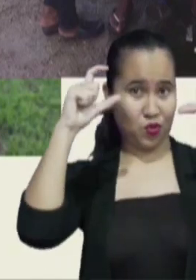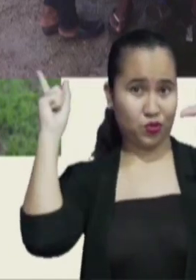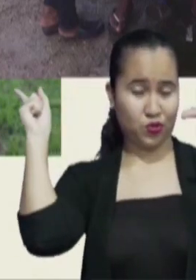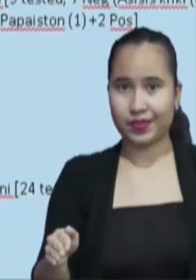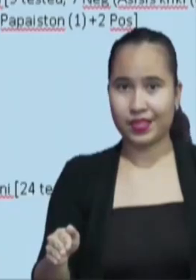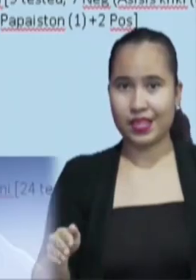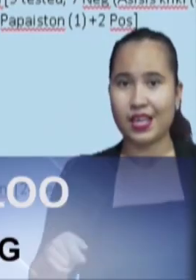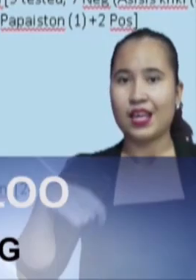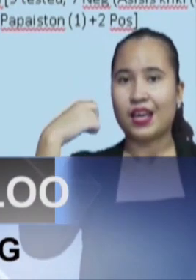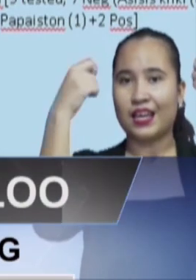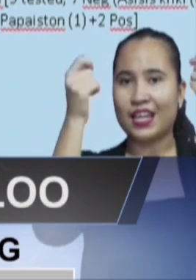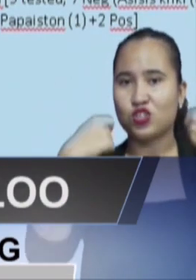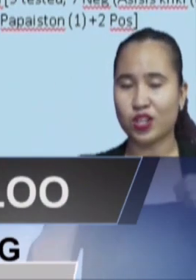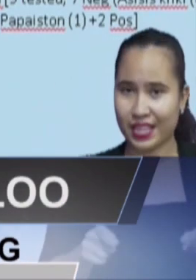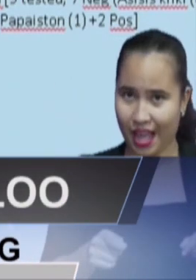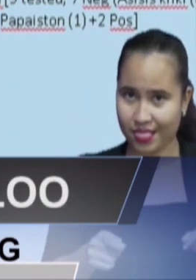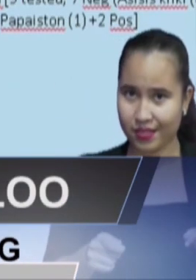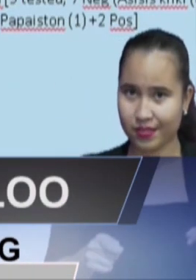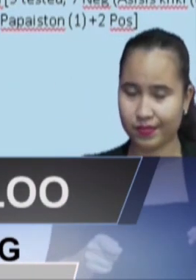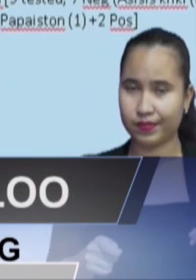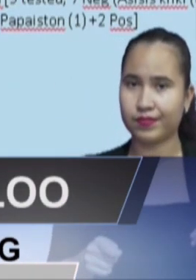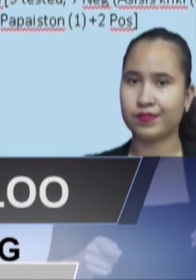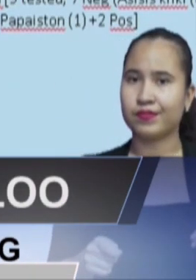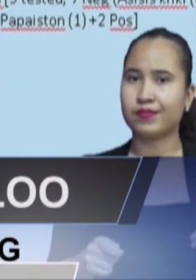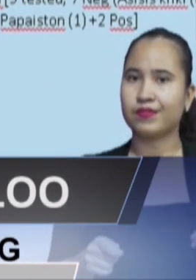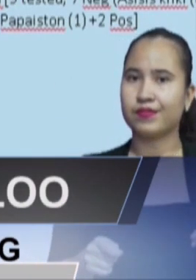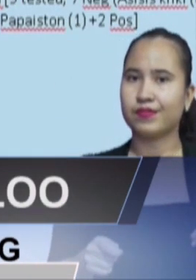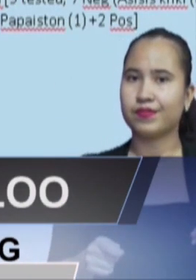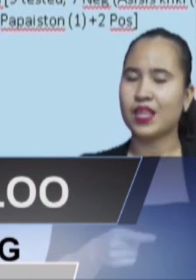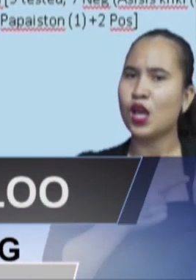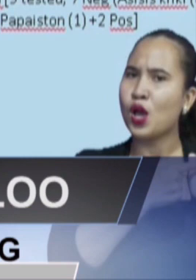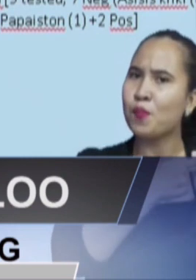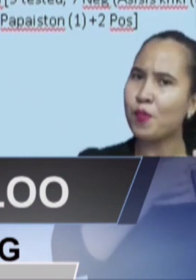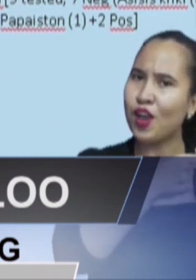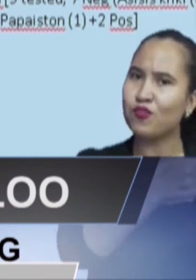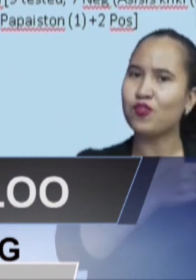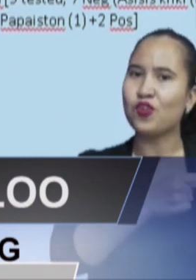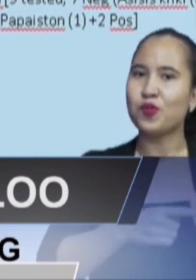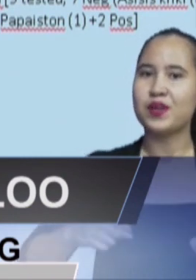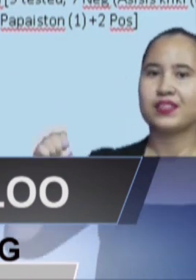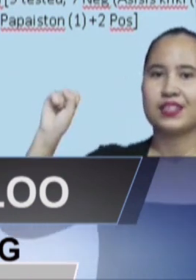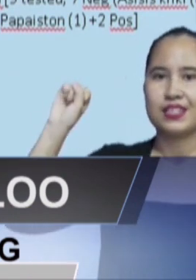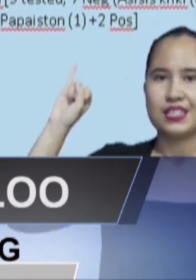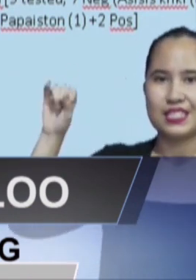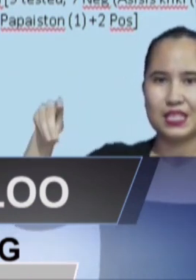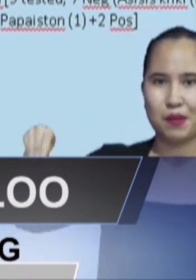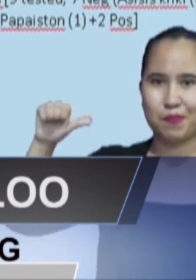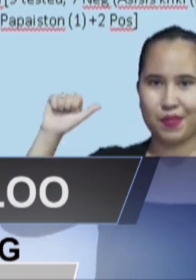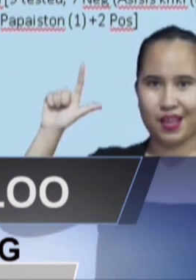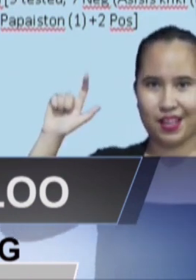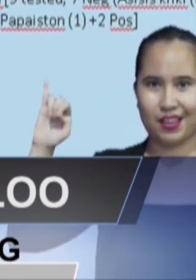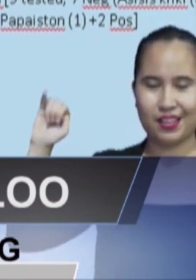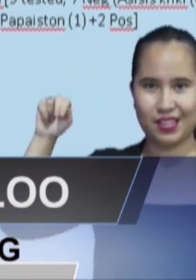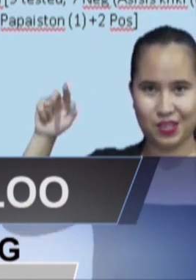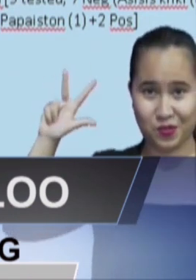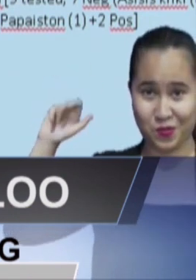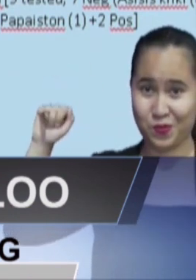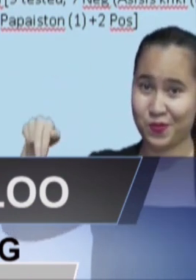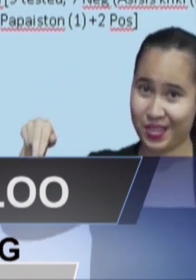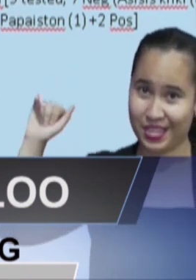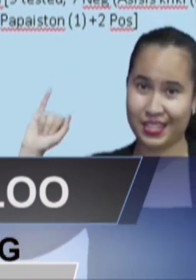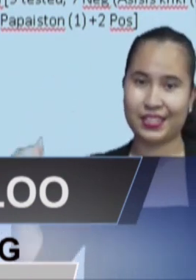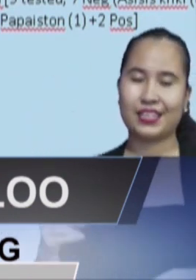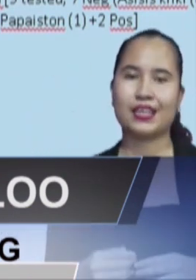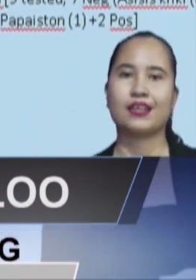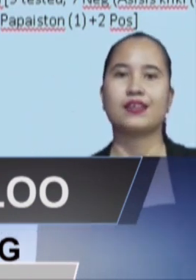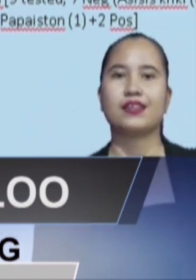te zijn. We zien dus dan bijvoorbeeld Sipaliwini, dat de onderste. Daar hebben we 24 getest, 13